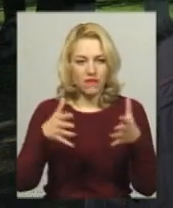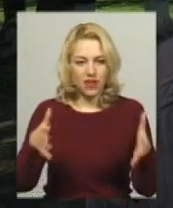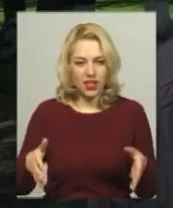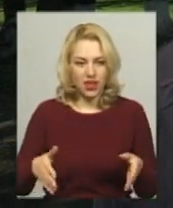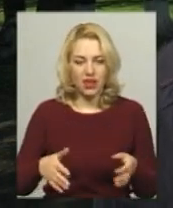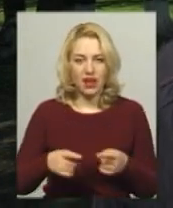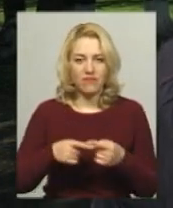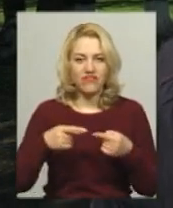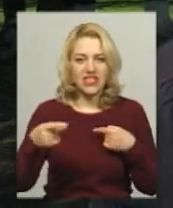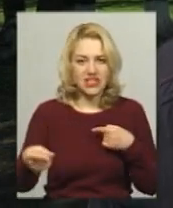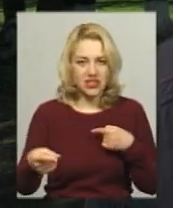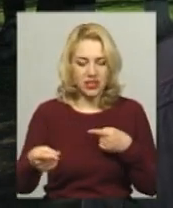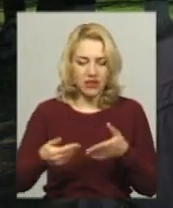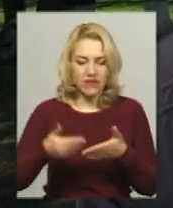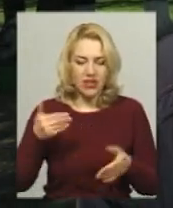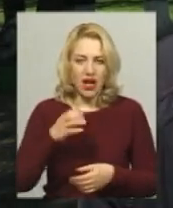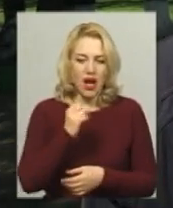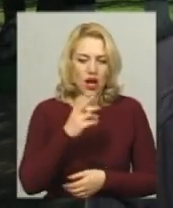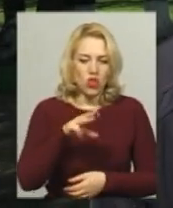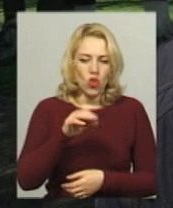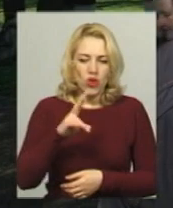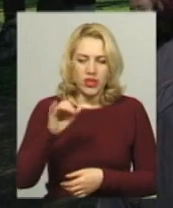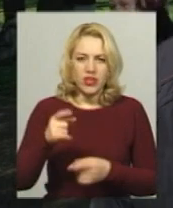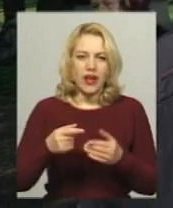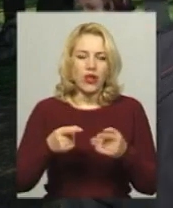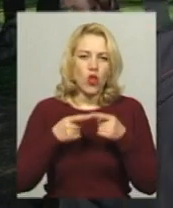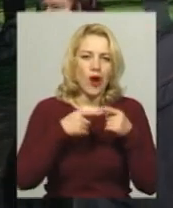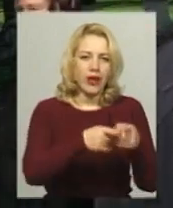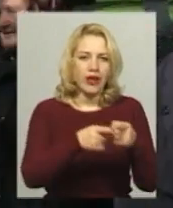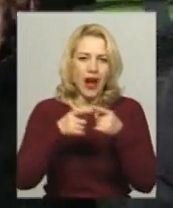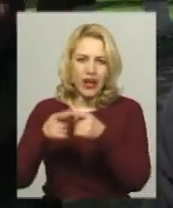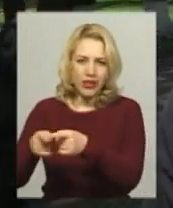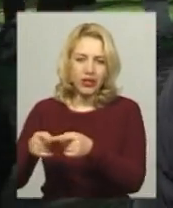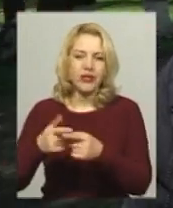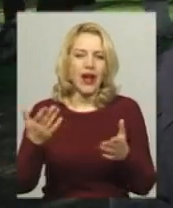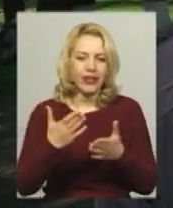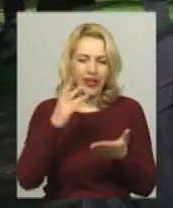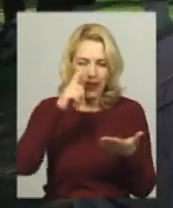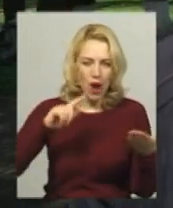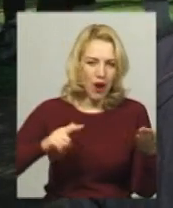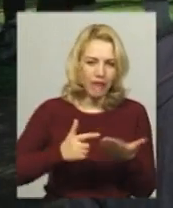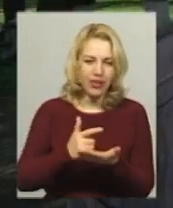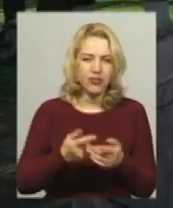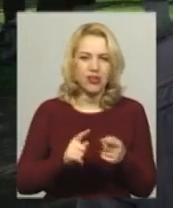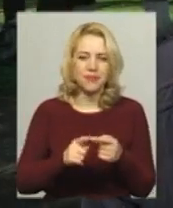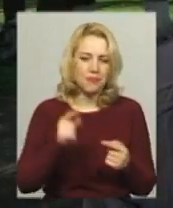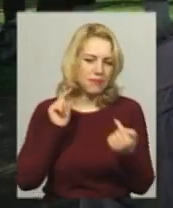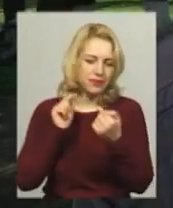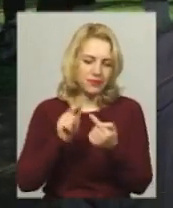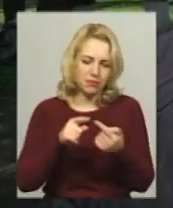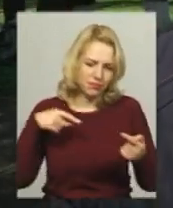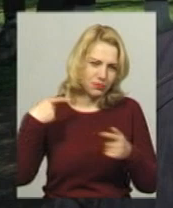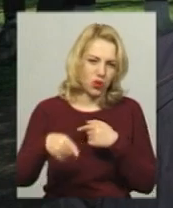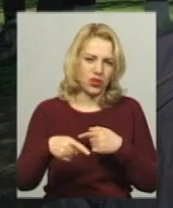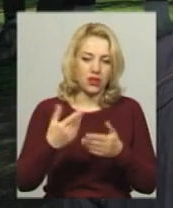відстань від Антонін до крайніх населених пунктів, які розположені географічно, діаметрально протилежно,